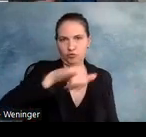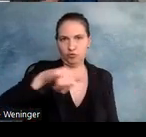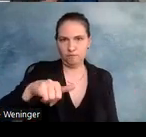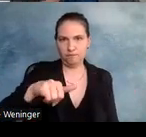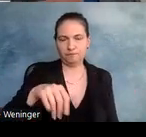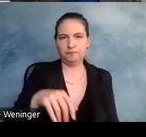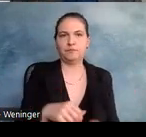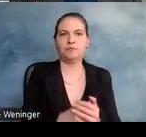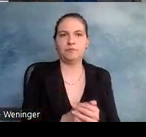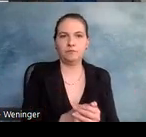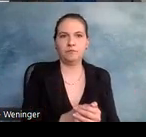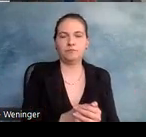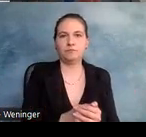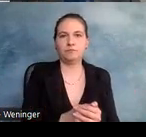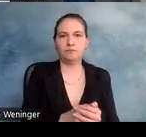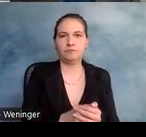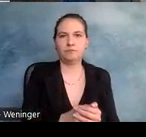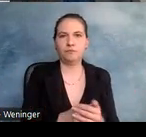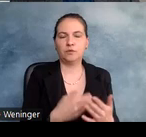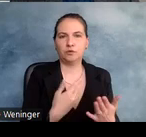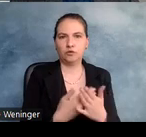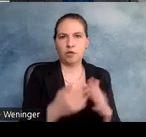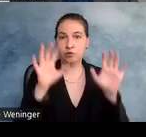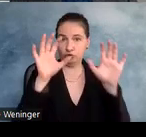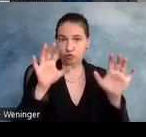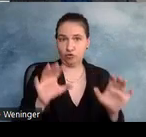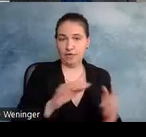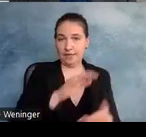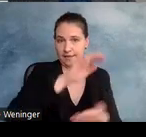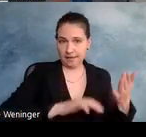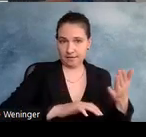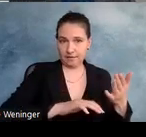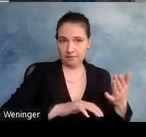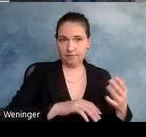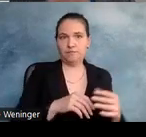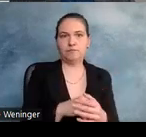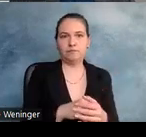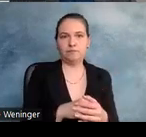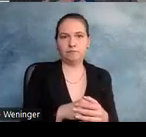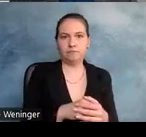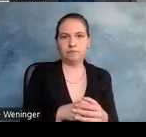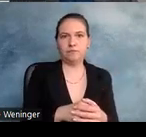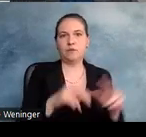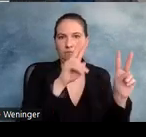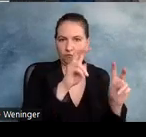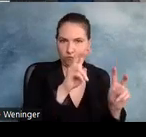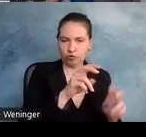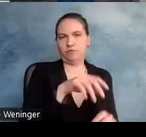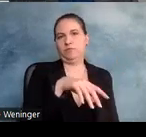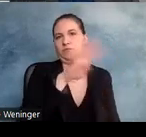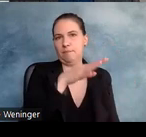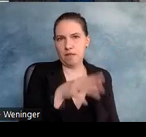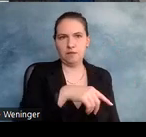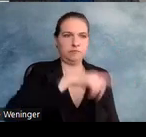Dokumente steckt, zum Beispiel ein strukturierter Text, das wäre Information aus Text, Überschriften, Tabellen, Listen,